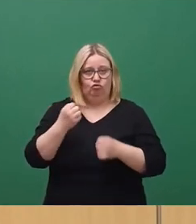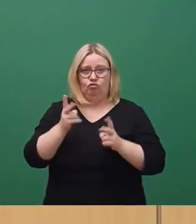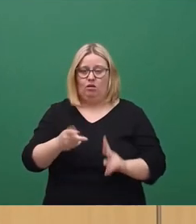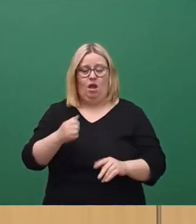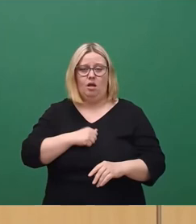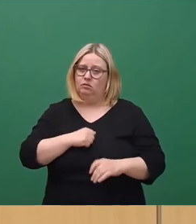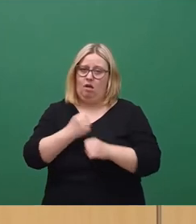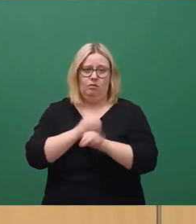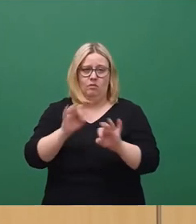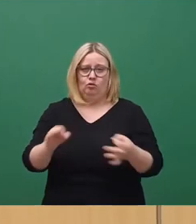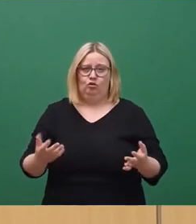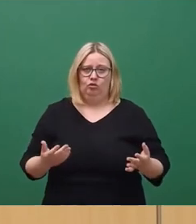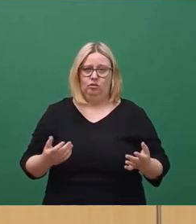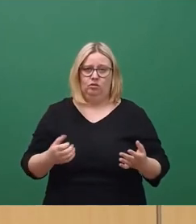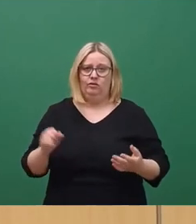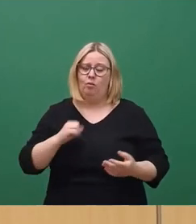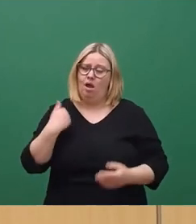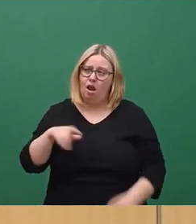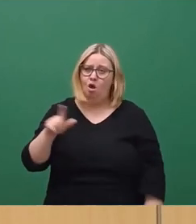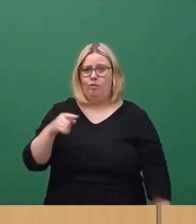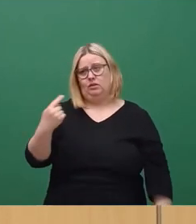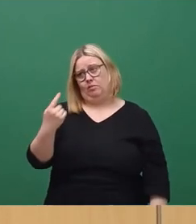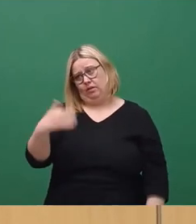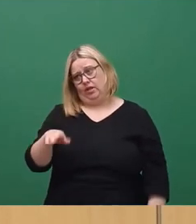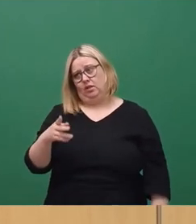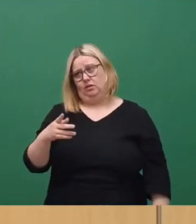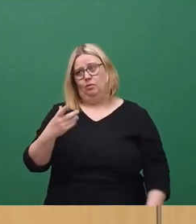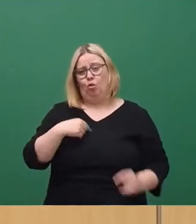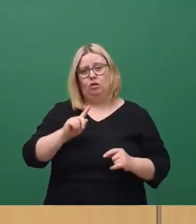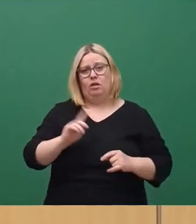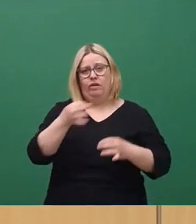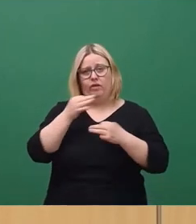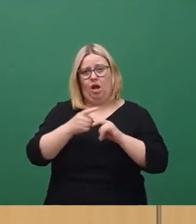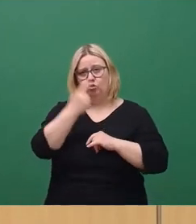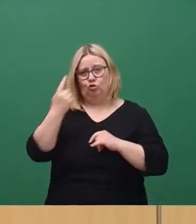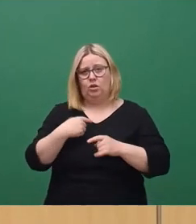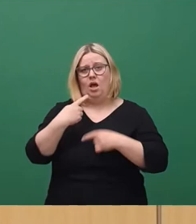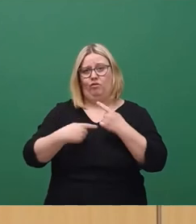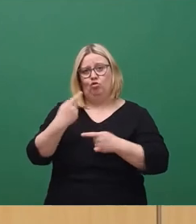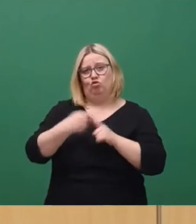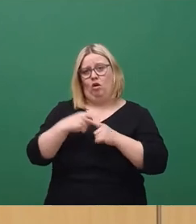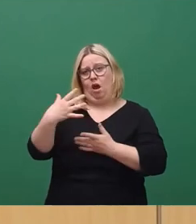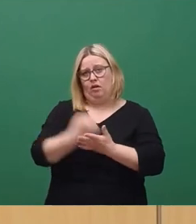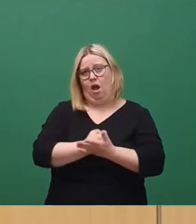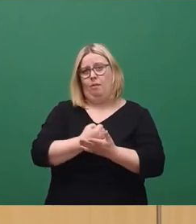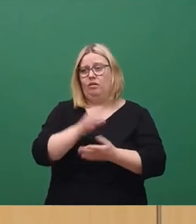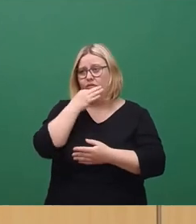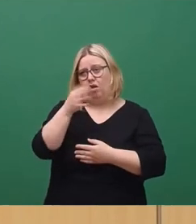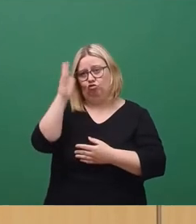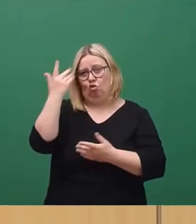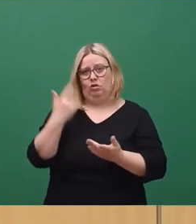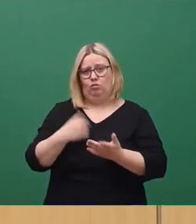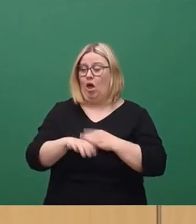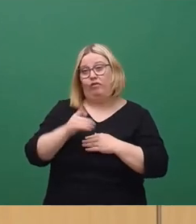doch nicht machen, weil, Herr Lommel, ich glaube, Sie waren es, der hier in der Fragestunde nach der Entwicklung der Steuereinnahmen gefragt hat. Also entweder haben Sie nicht